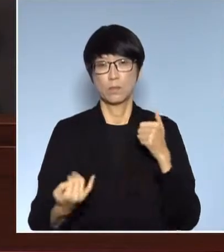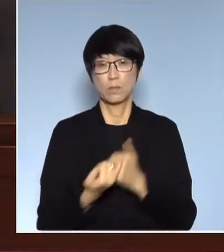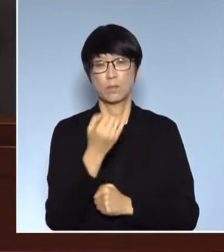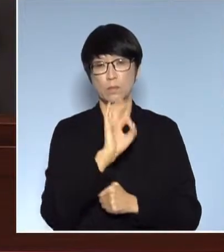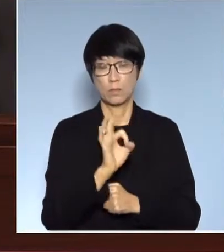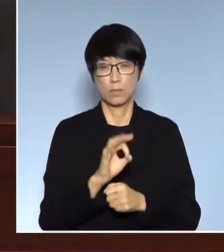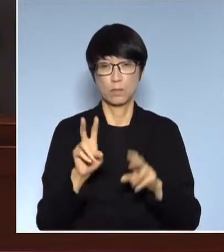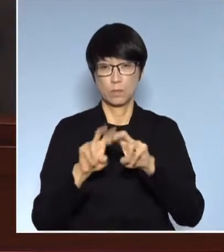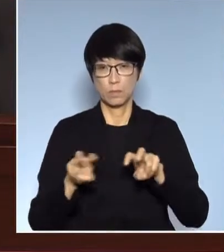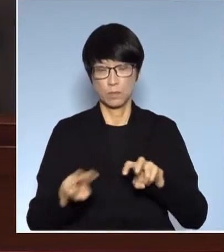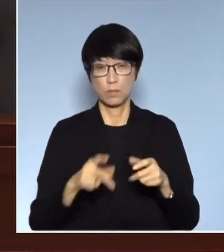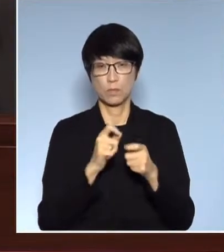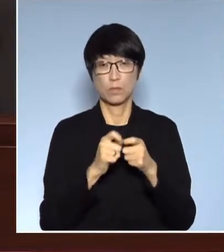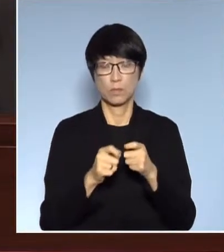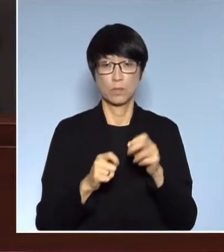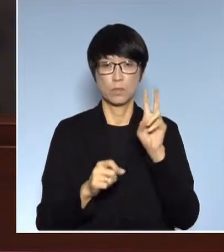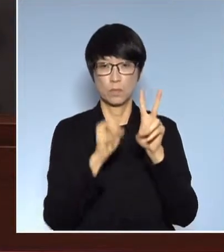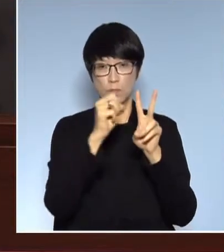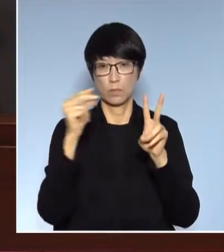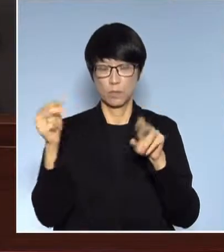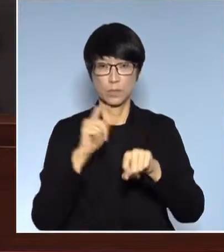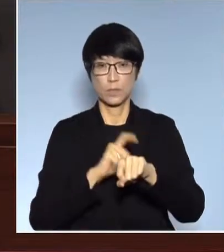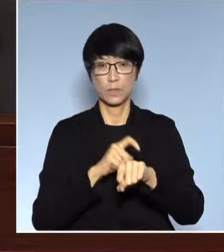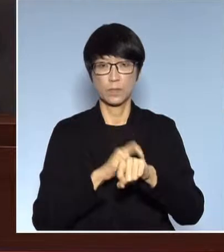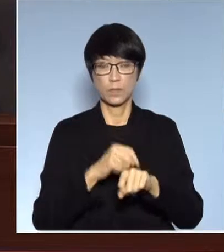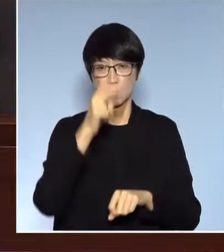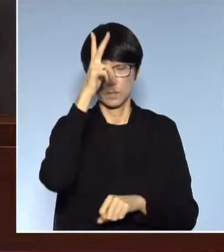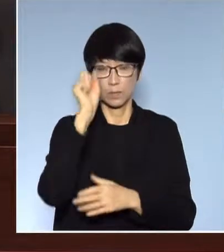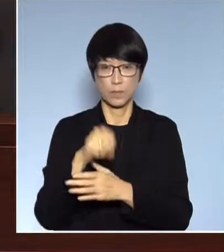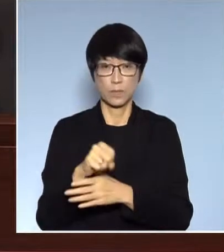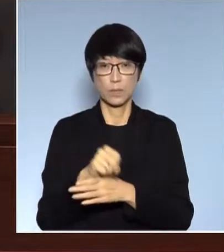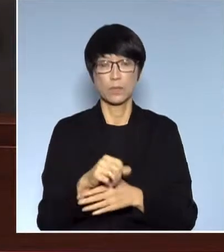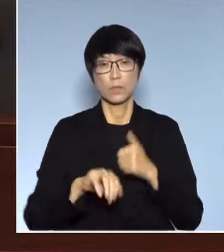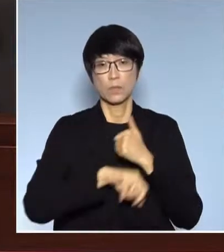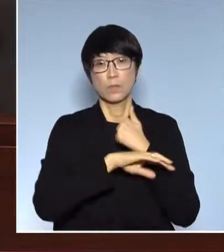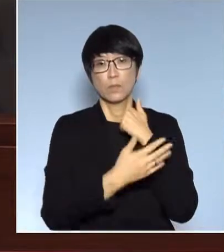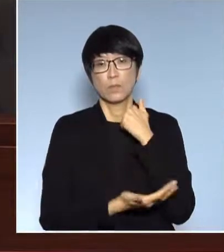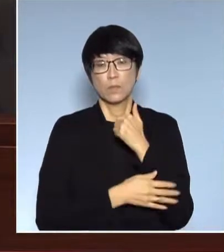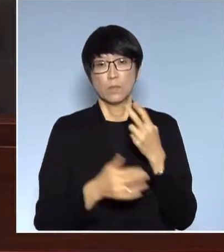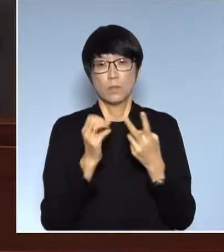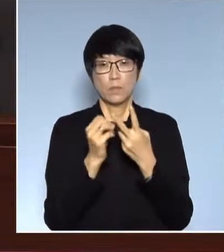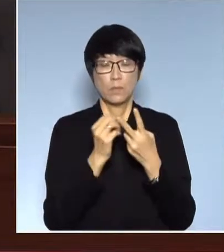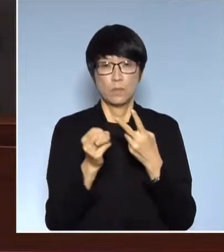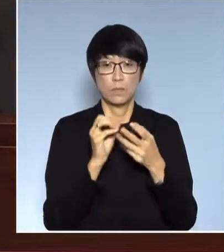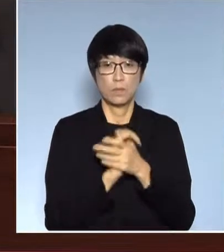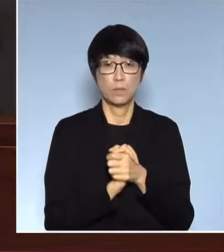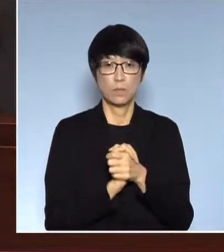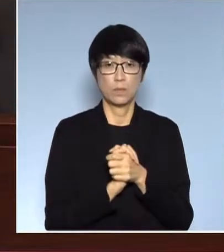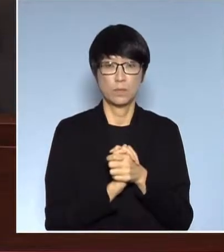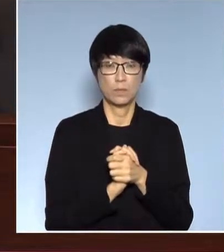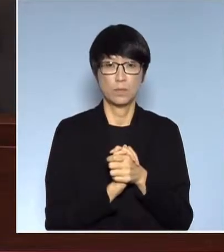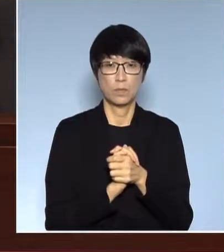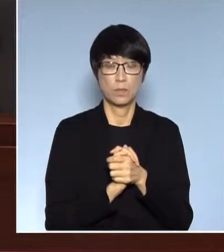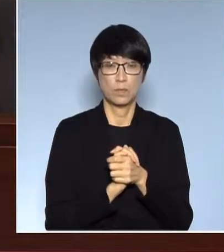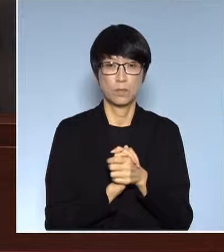資料在2007年的時候政府承諾在基本法第20條不會用作為減少特區